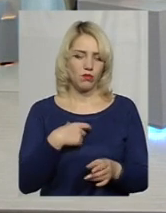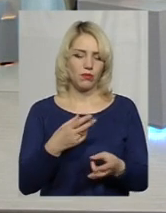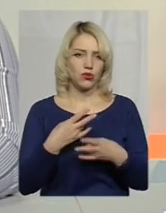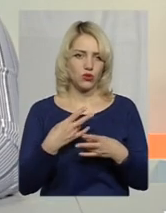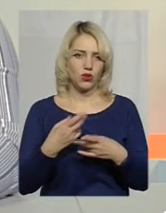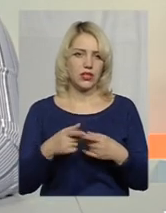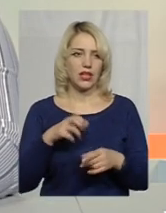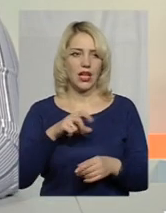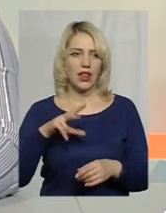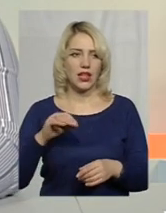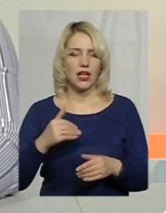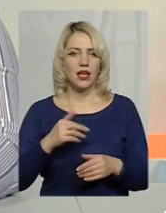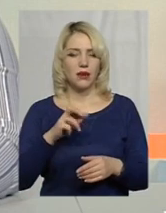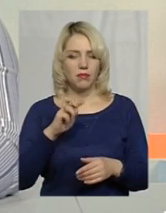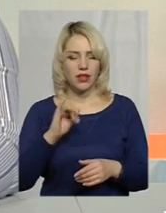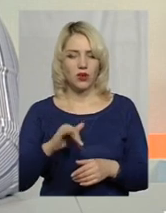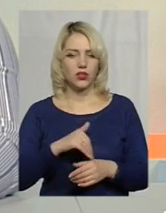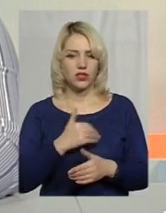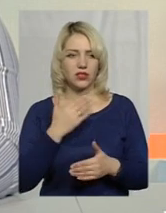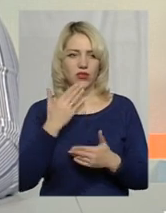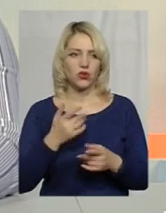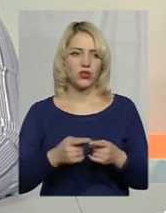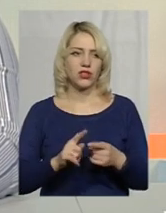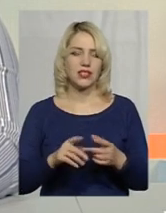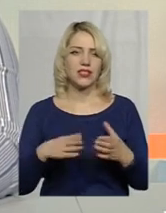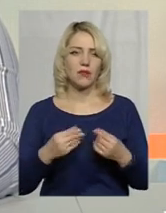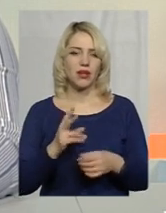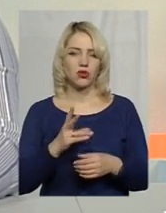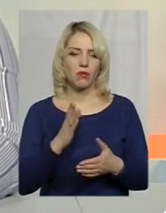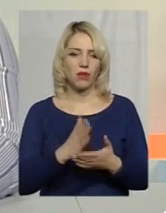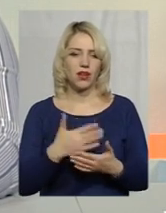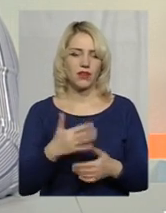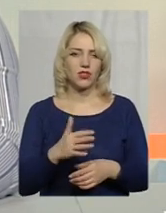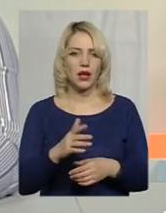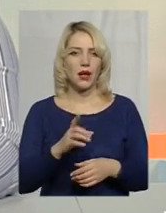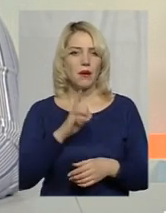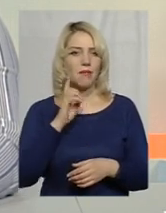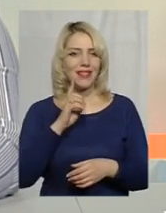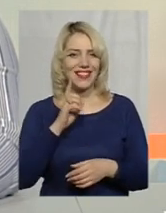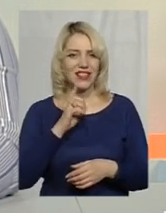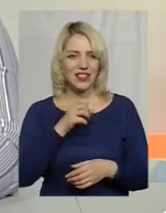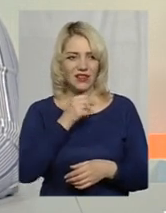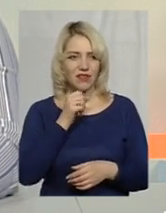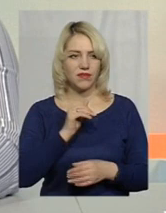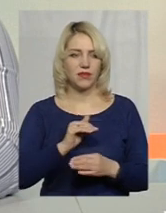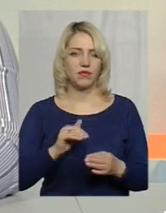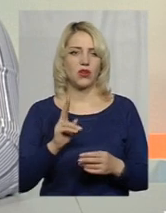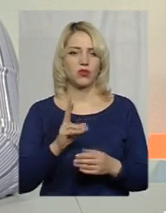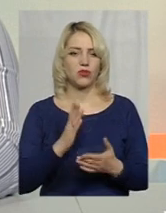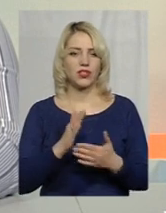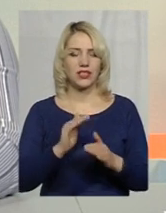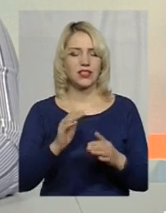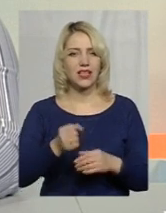ми би хотіли все-таки звернутися до тих сімей, які вже мають підлітків або дітей вже